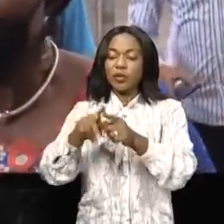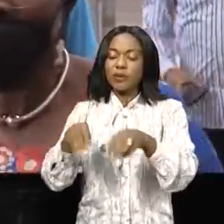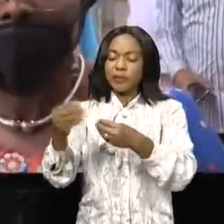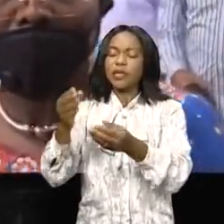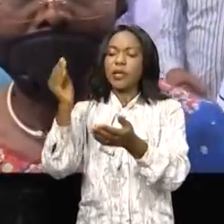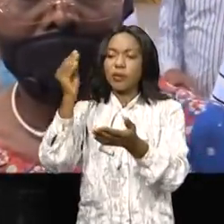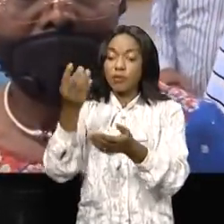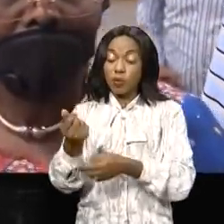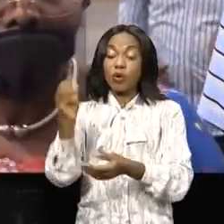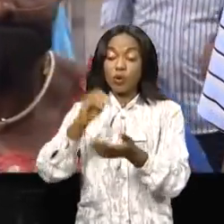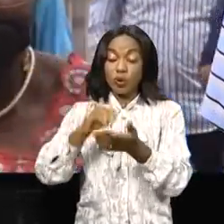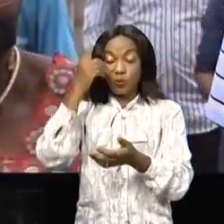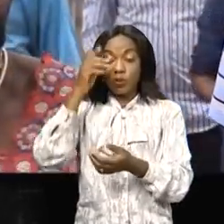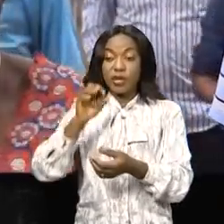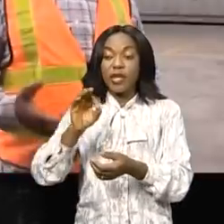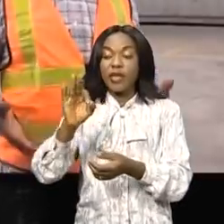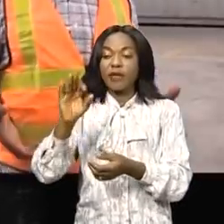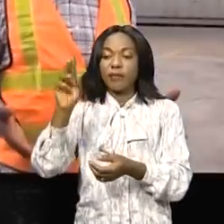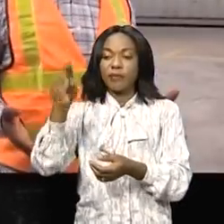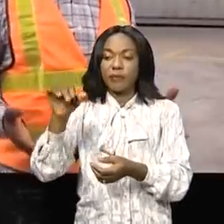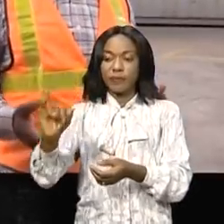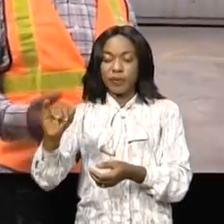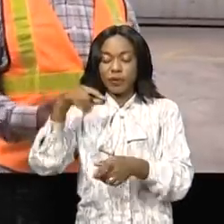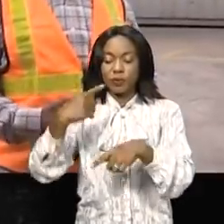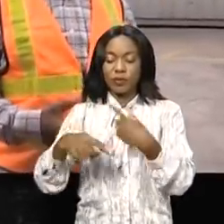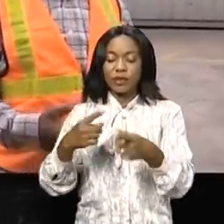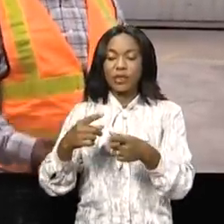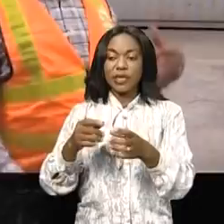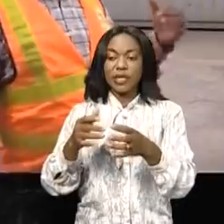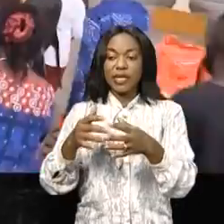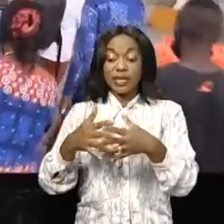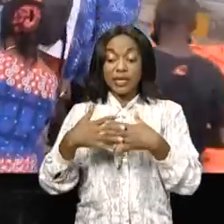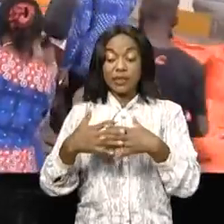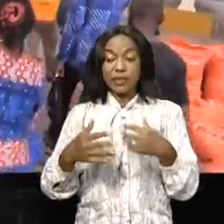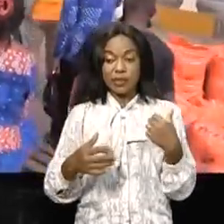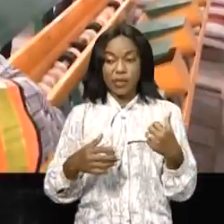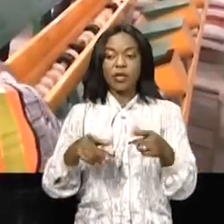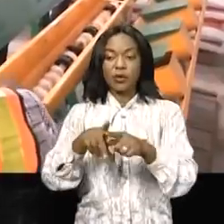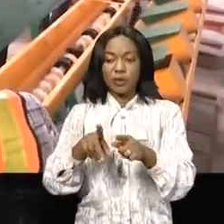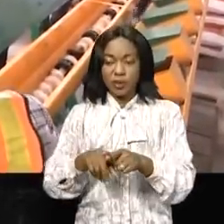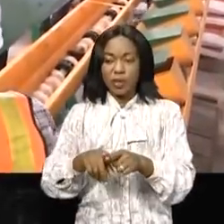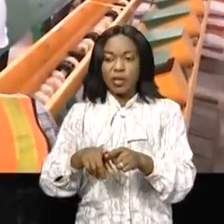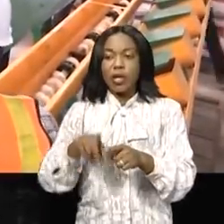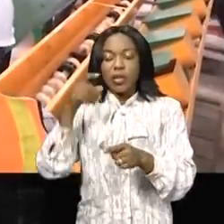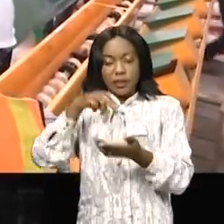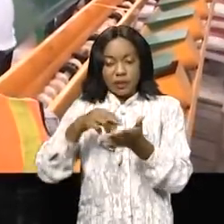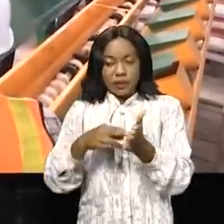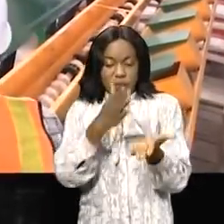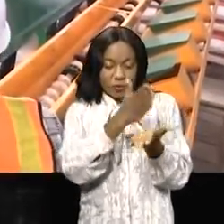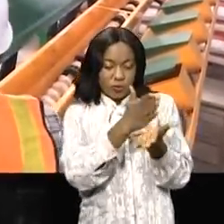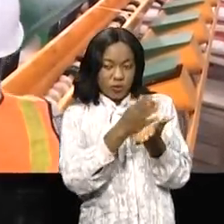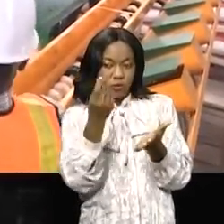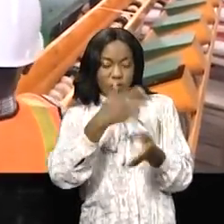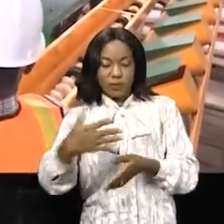pour une dotation d'un fonds de roulement de démarrage de l'usine. Le projet est complètement réalisé, mais souffre d'un problème d'approvisionnement en entrant